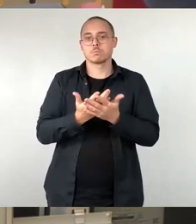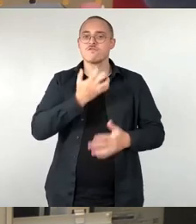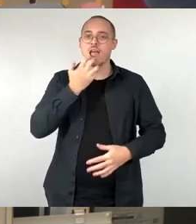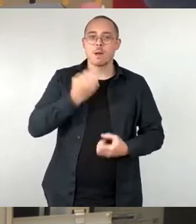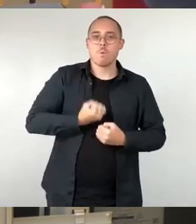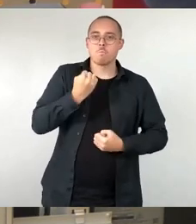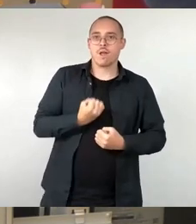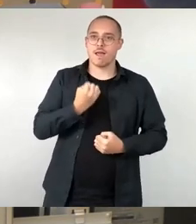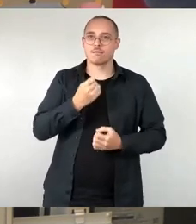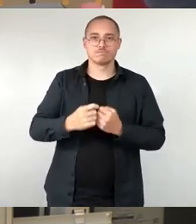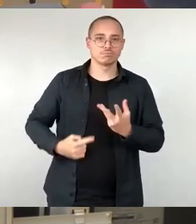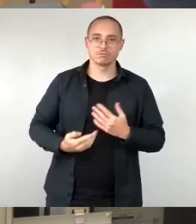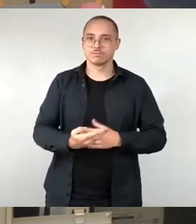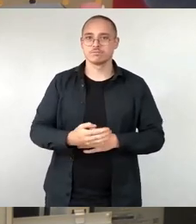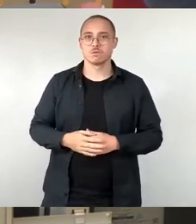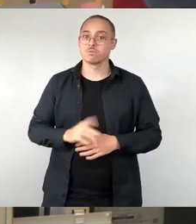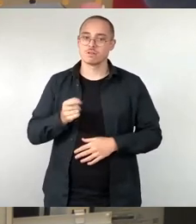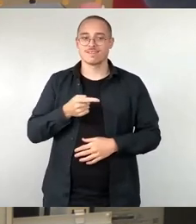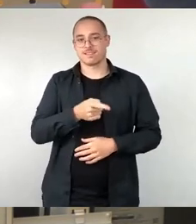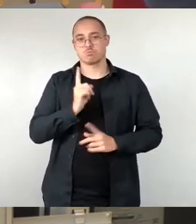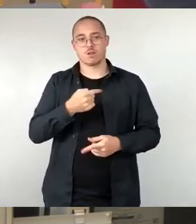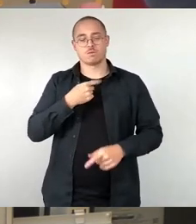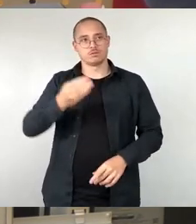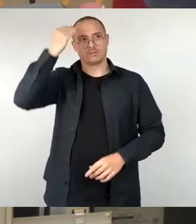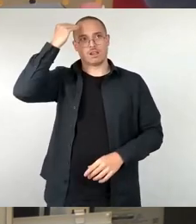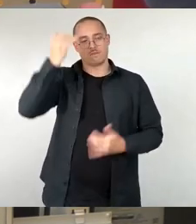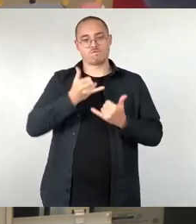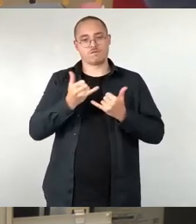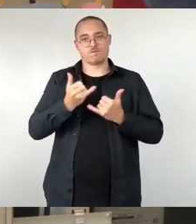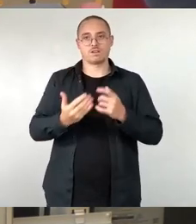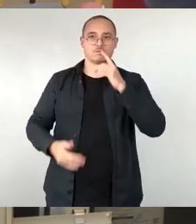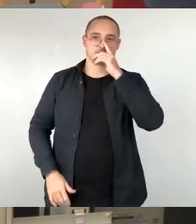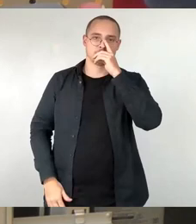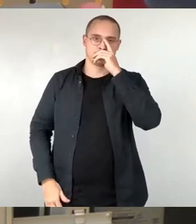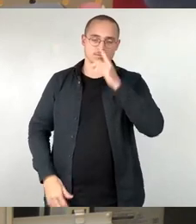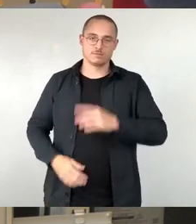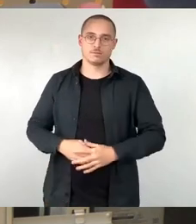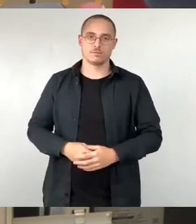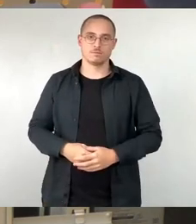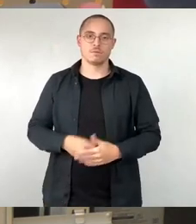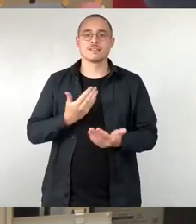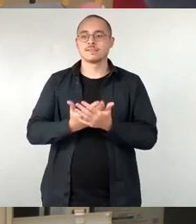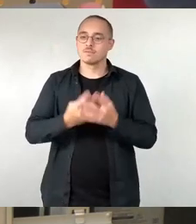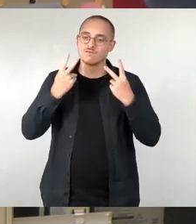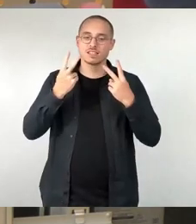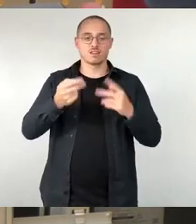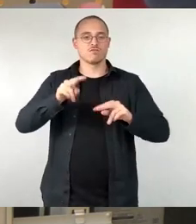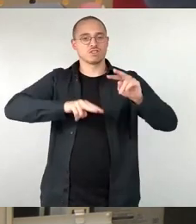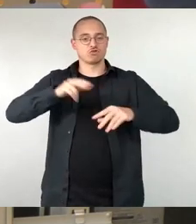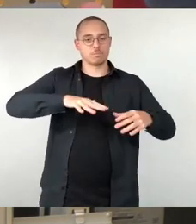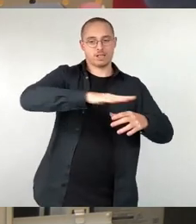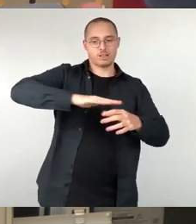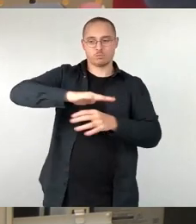natürlich auch seine Hausaufgaben machen. Deswegen ist es wichtig, dass dort halt aus verschiedenen Sektoren Menschen drin